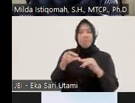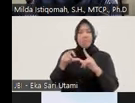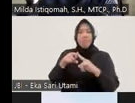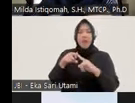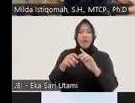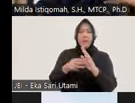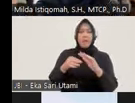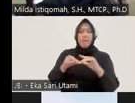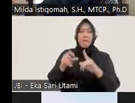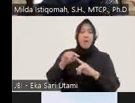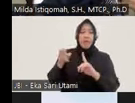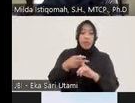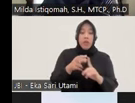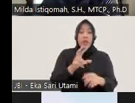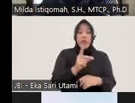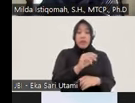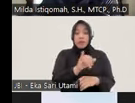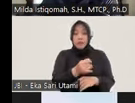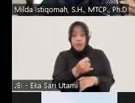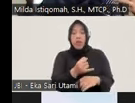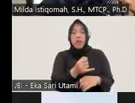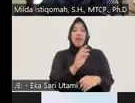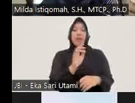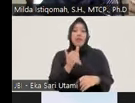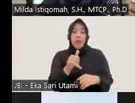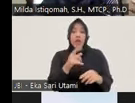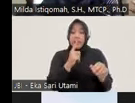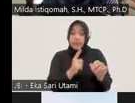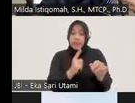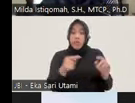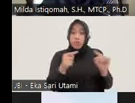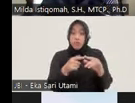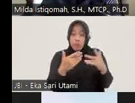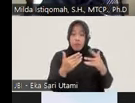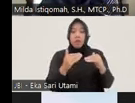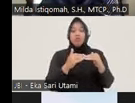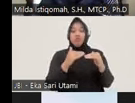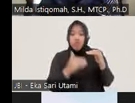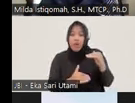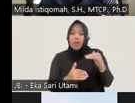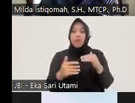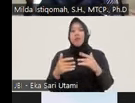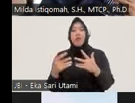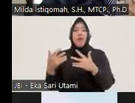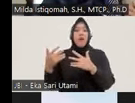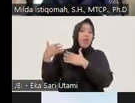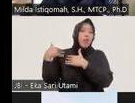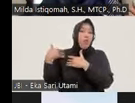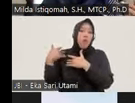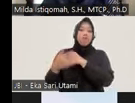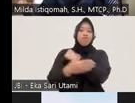akademik ini RJ diterapkan ya intinya adalah untuk mengurangi beban negara gitu RJ